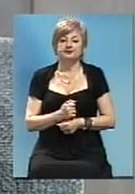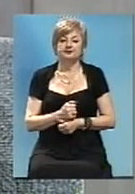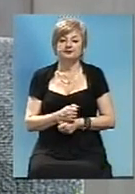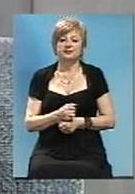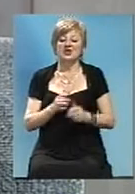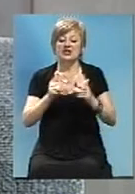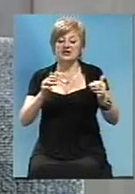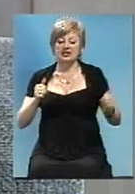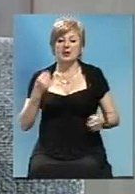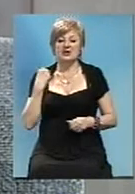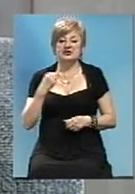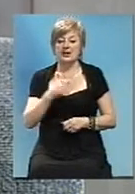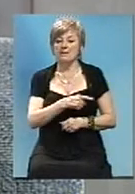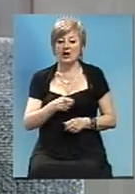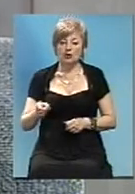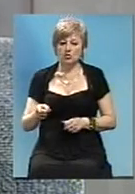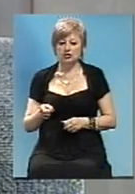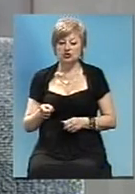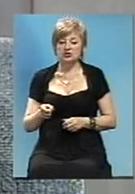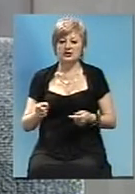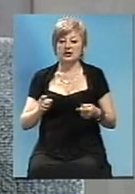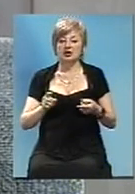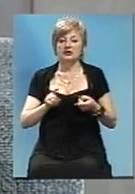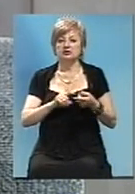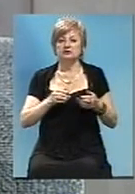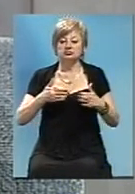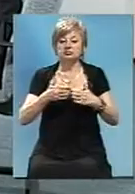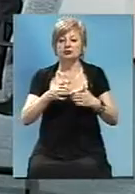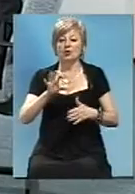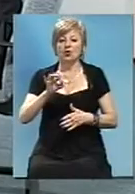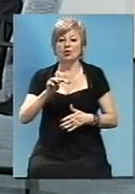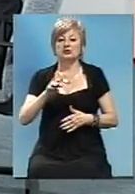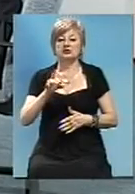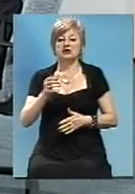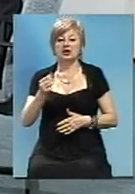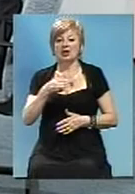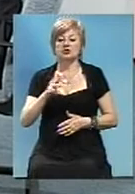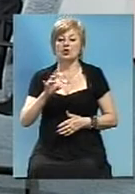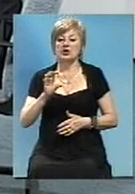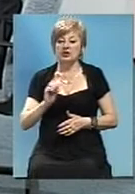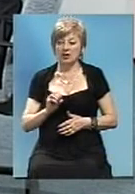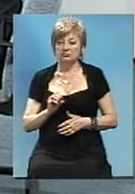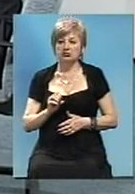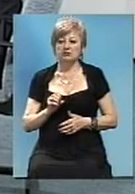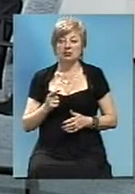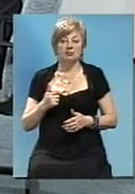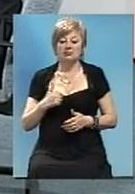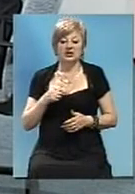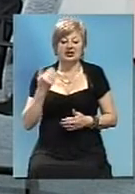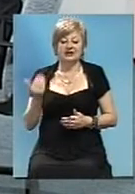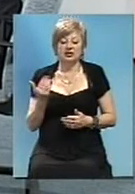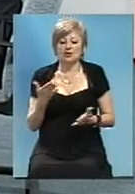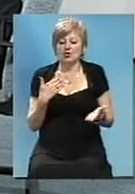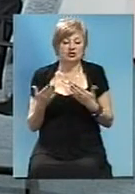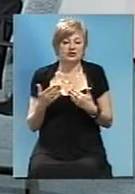Днепр, Запорожье, да, к ней привыкает дорога отрадная. К сожалению, мы к ней не имеем отношения, это